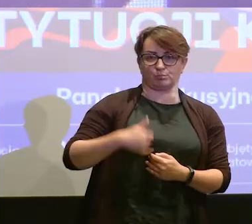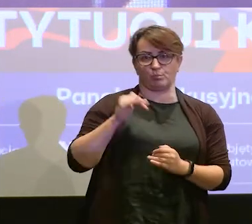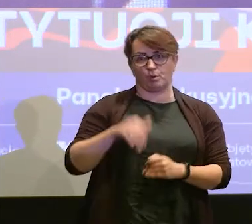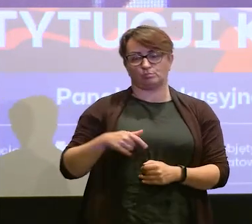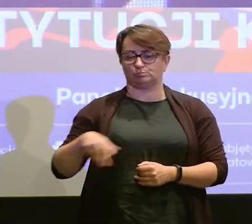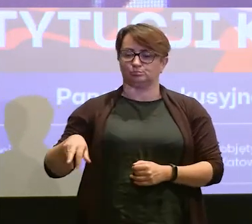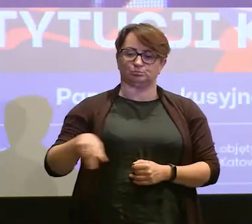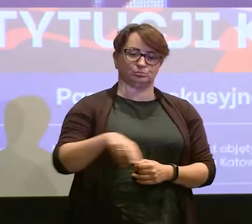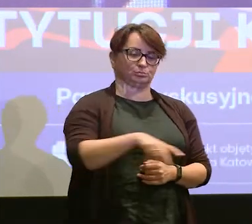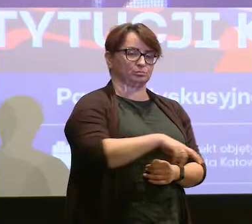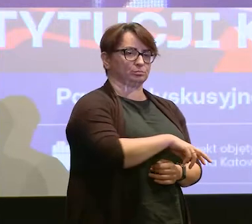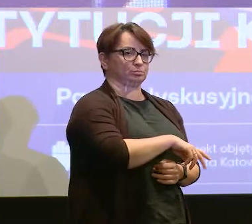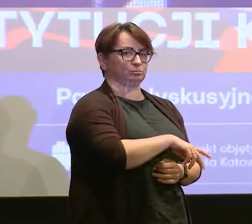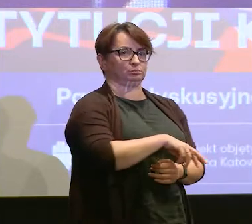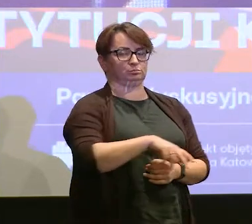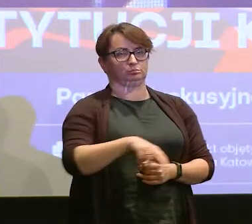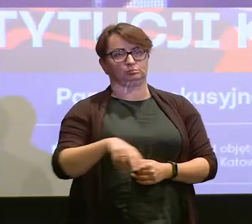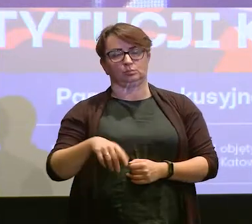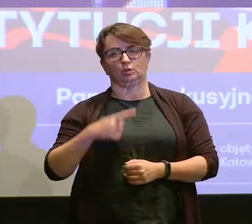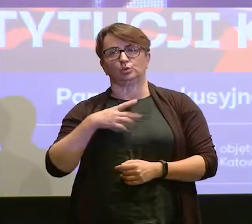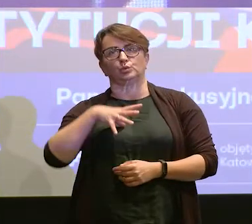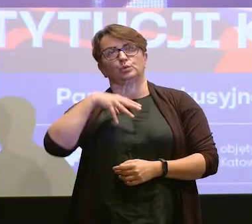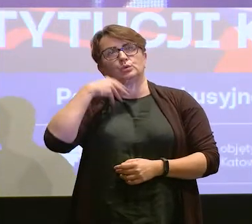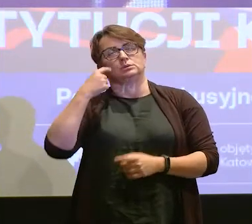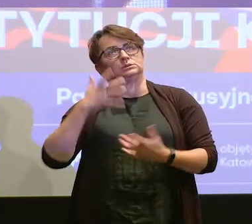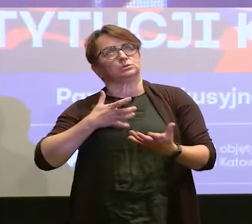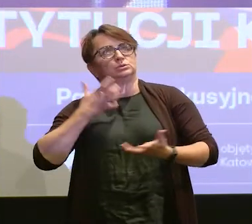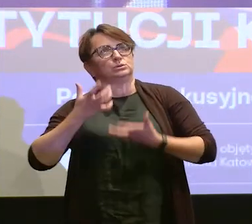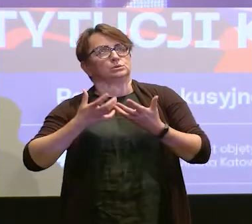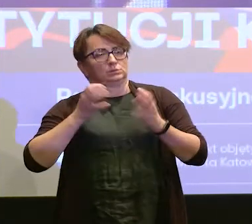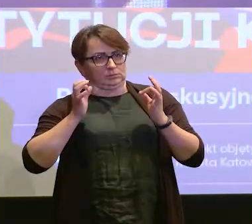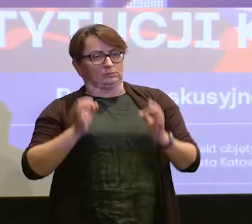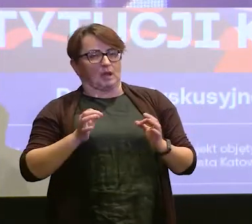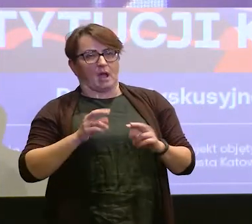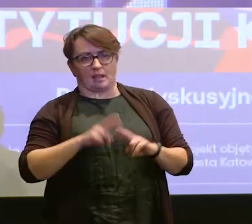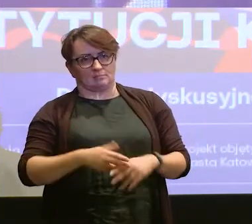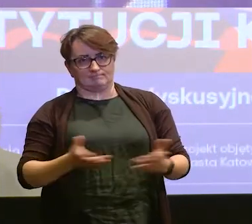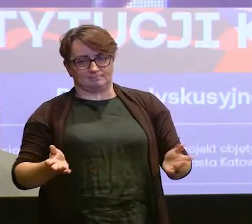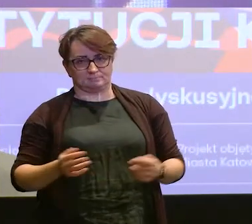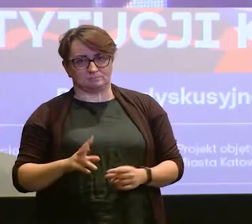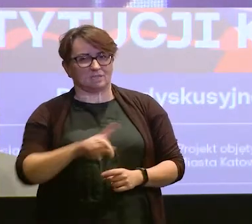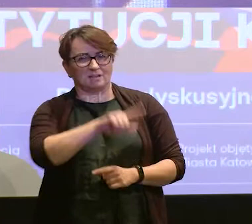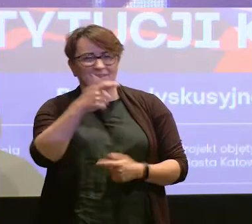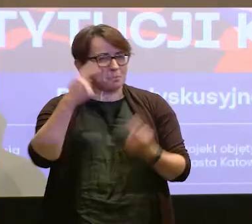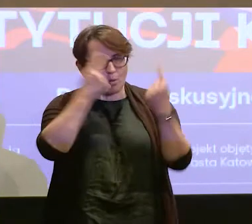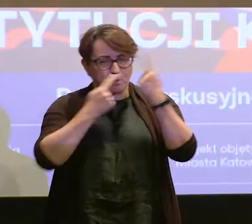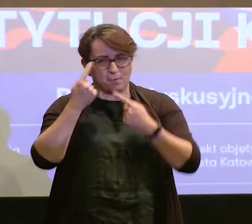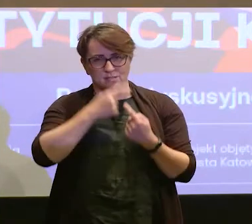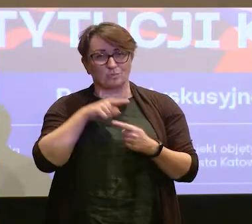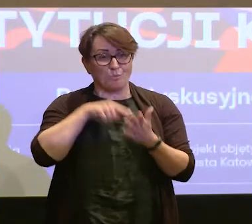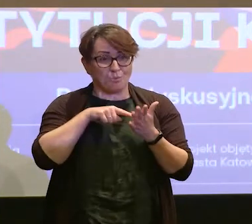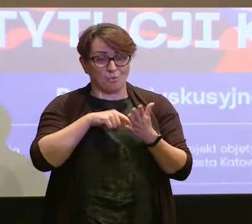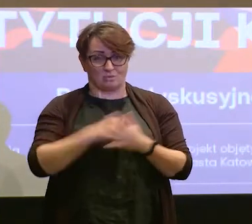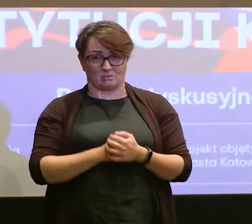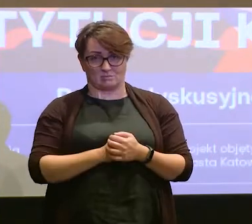tylko przejść i pozbiedzać duchowo to miejsce. Bo nikt nie pomyślał o